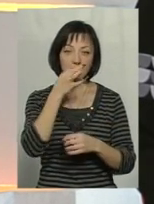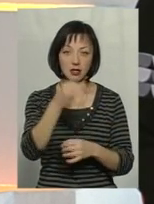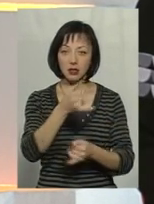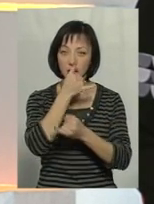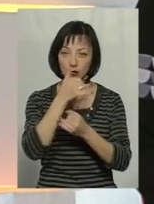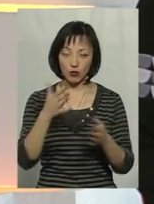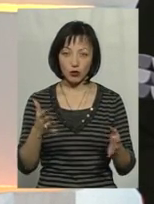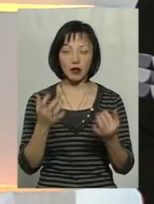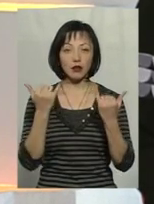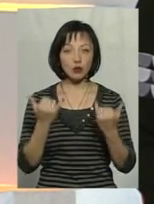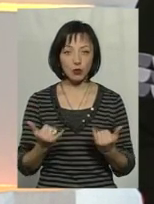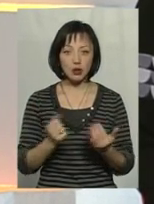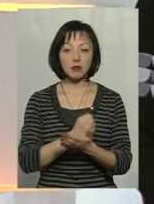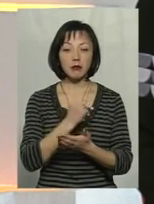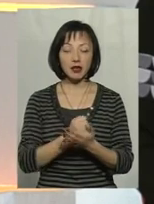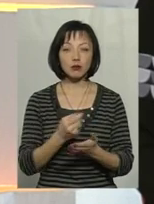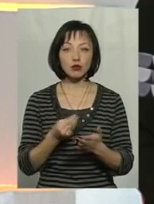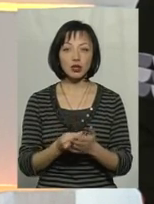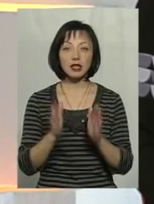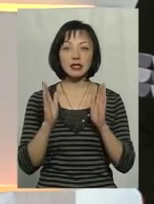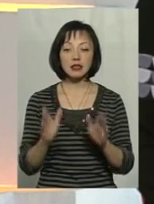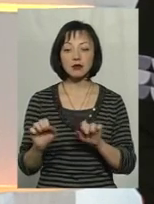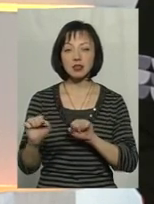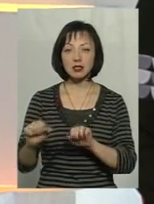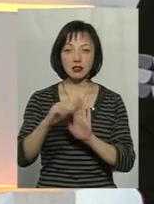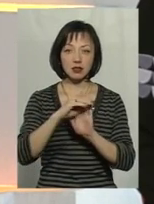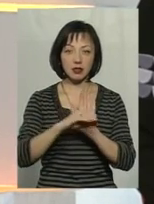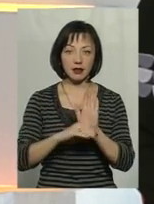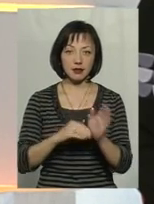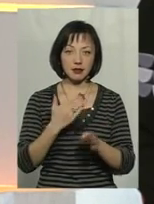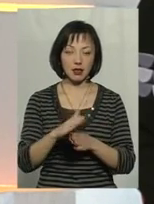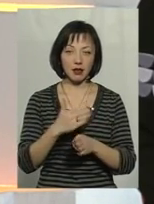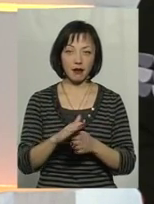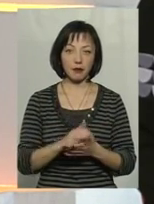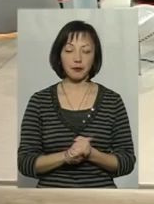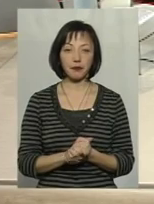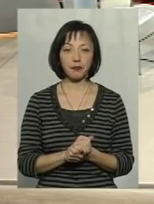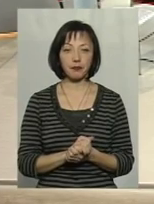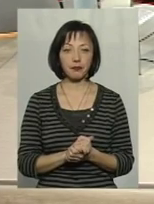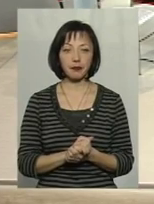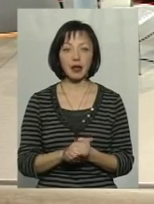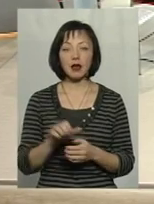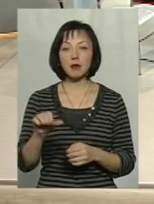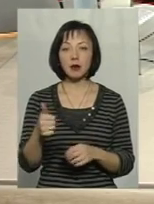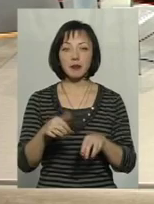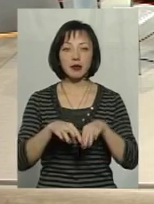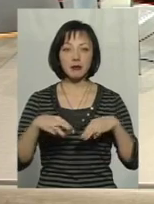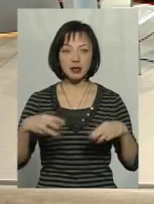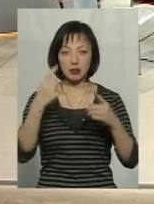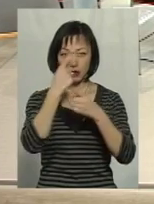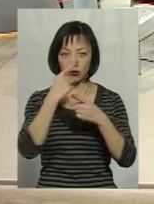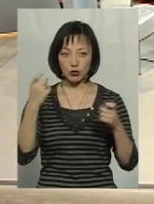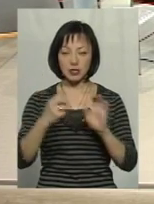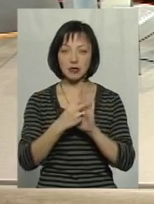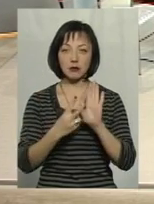скажемо. Тому що на сьогодні прийнятий бюджет тільки по захищених видатках. Я так розумію. Я приговорю вас, що